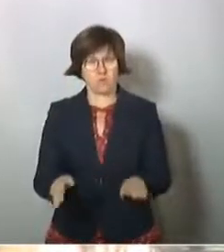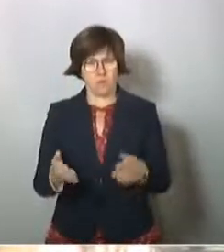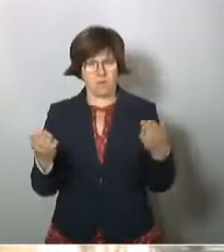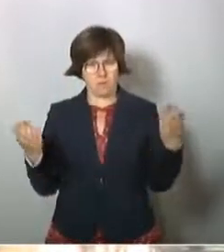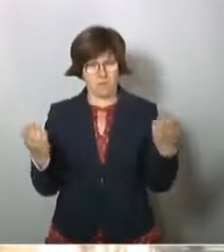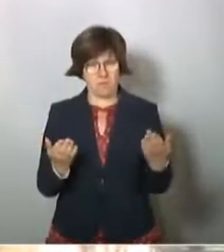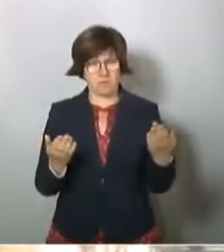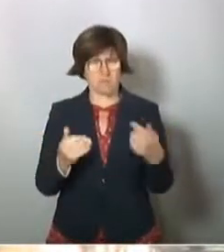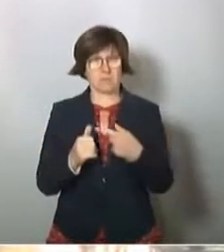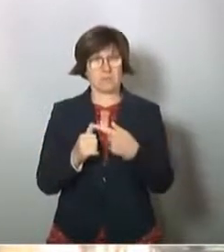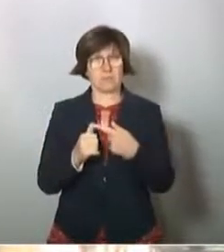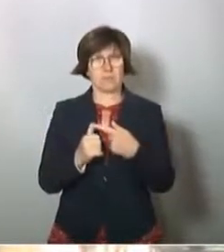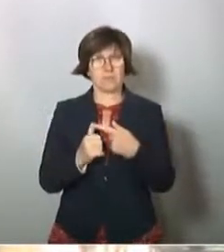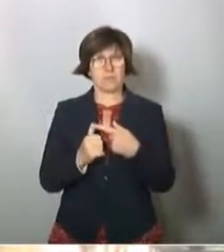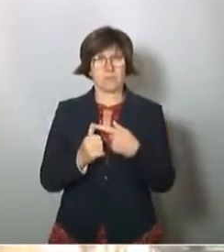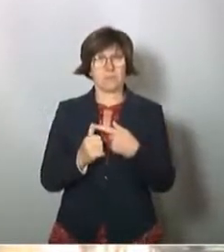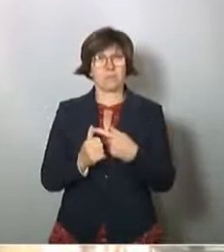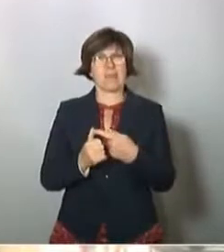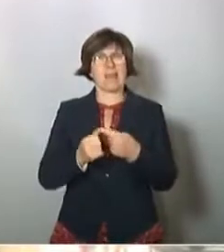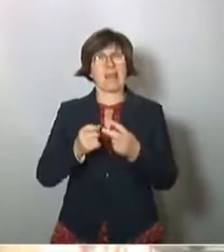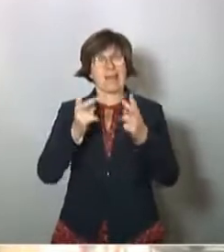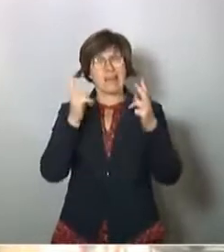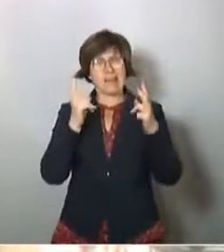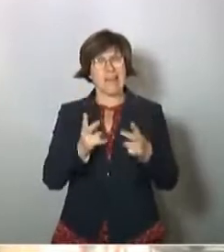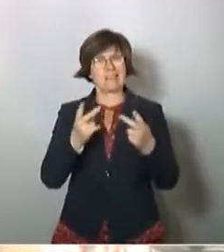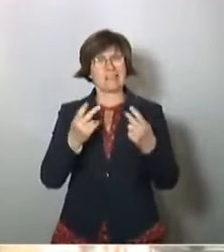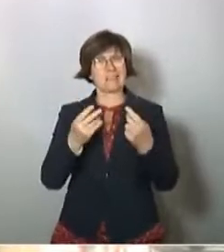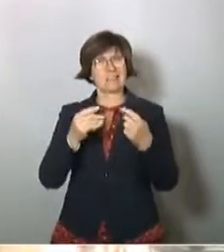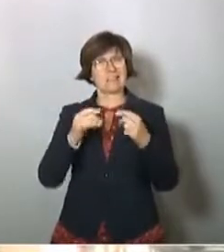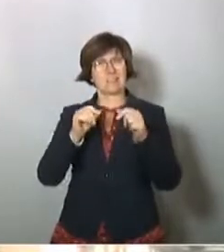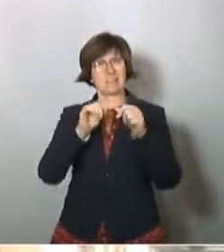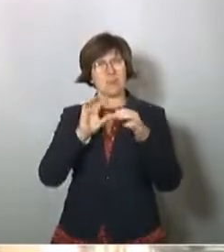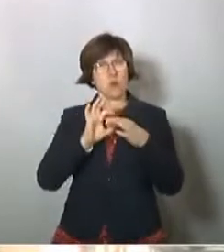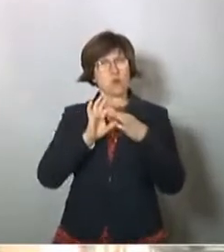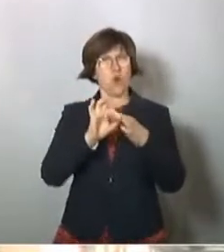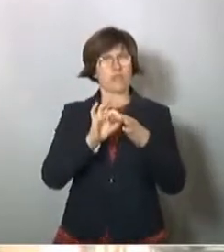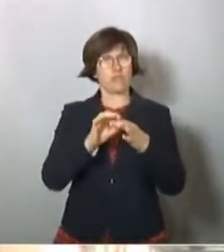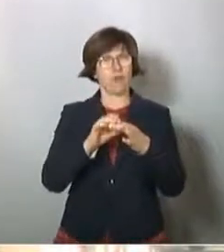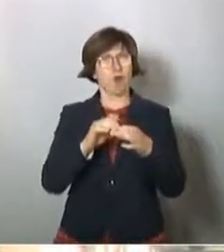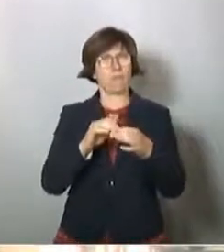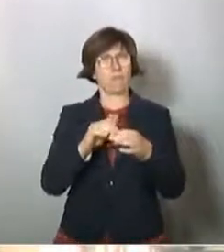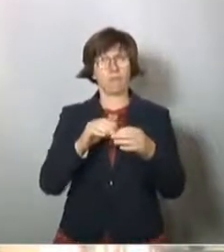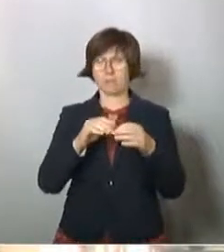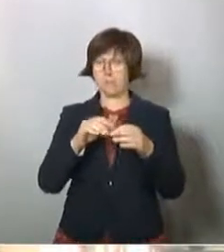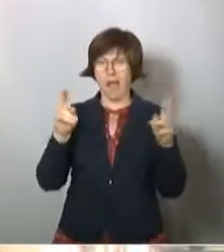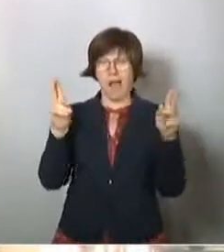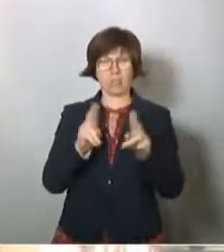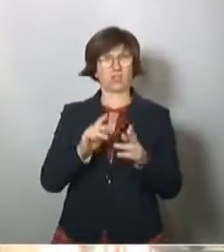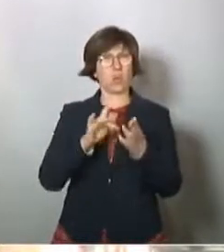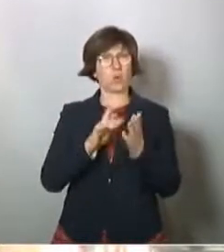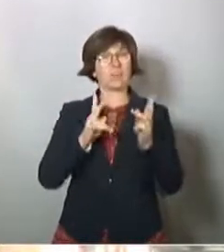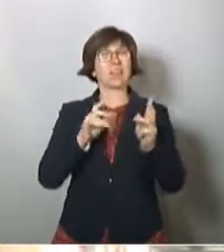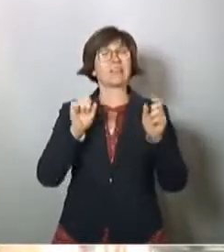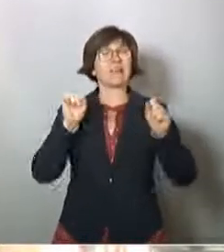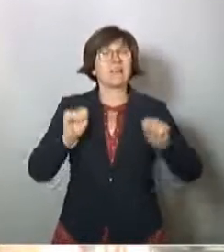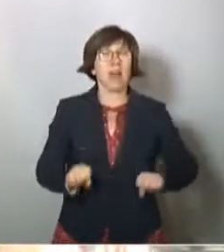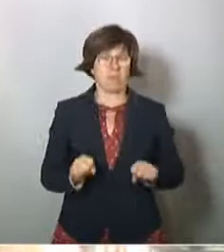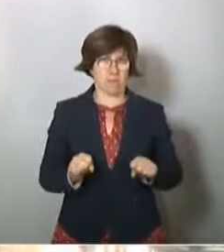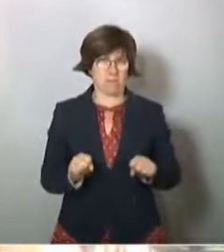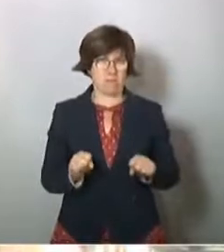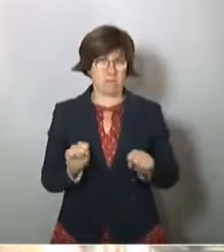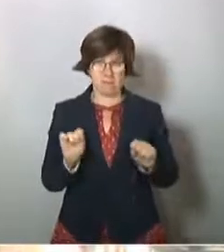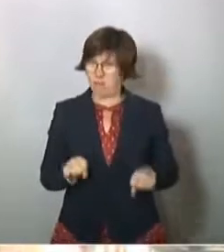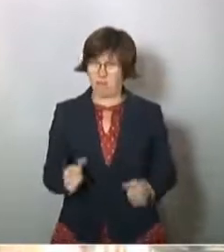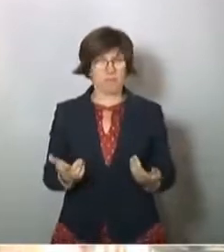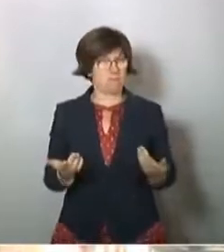es rechtskonforme Einschränkungen auch von Grundrechten geben kann, in solchen Situationen. Das